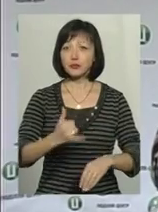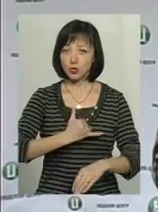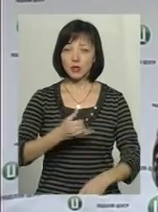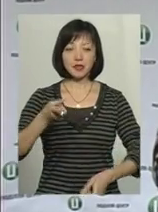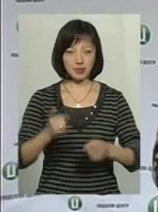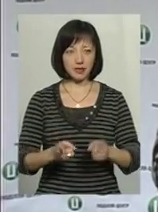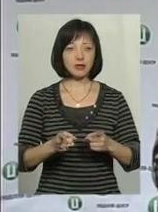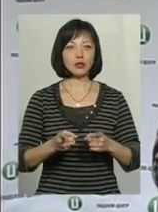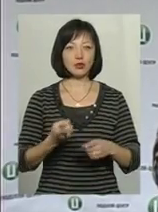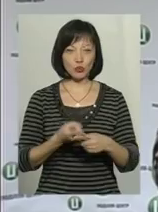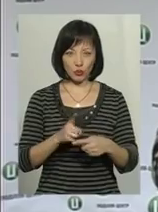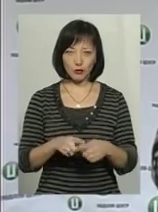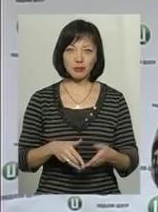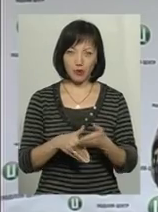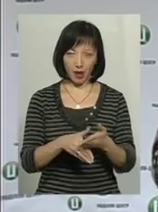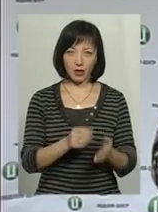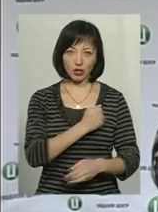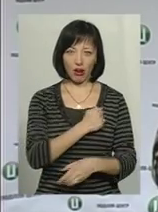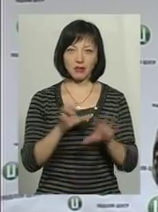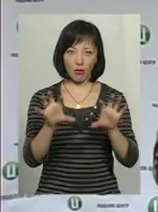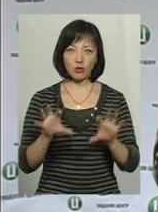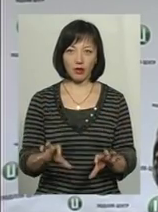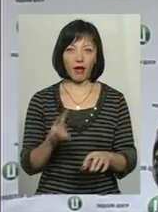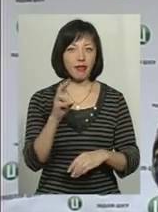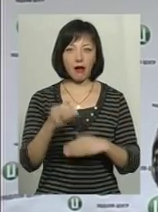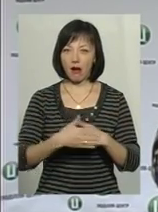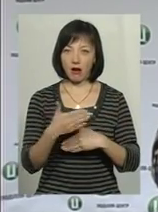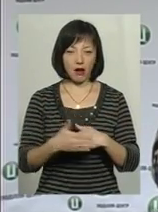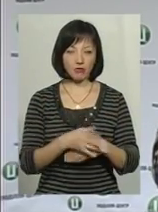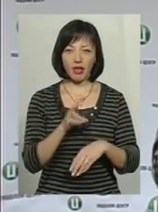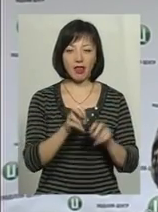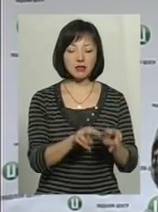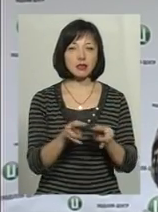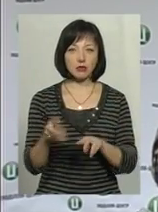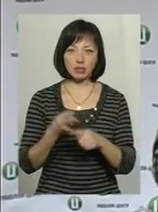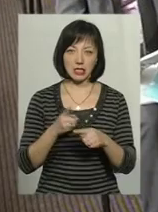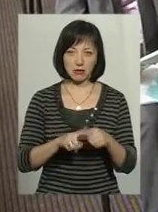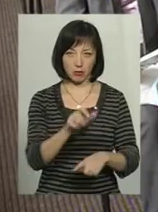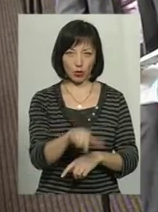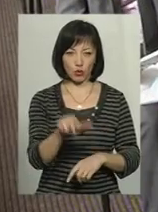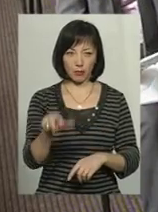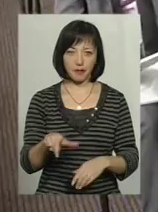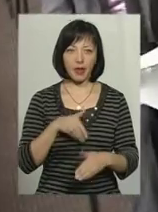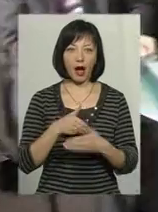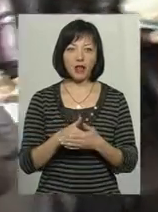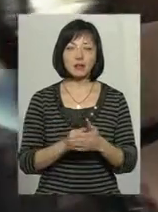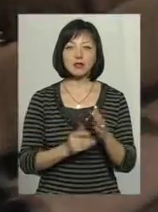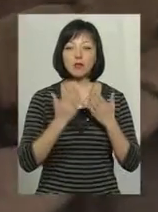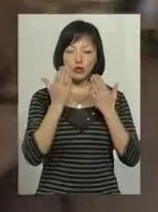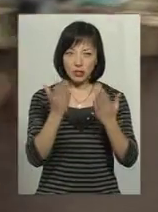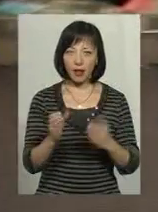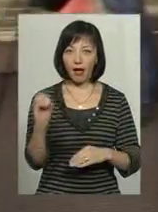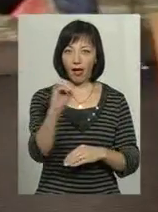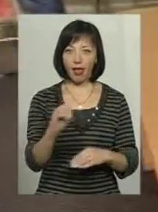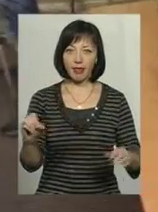цьому сприяє, на жаль, законодавство не караючи, не стежачи за цими людьми. Громадські активісти почитали е